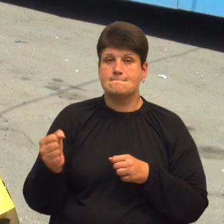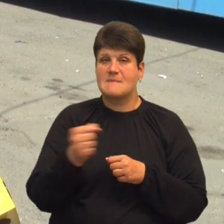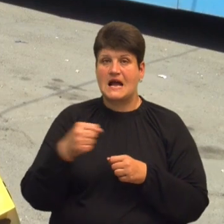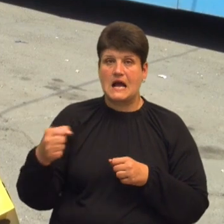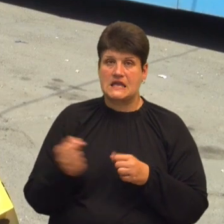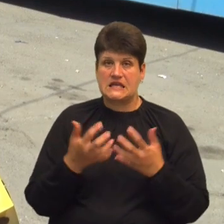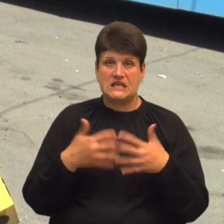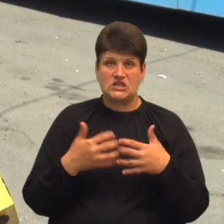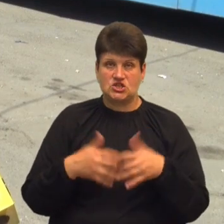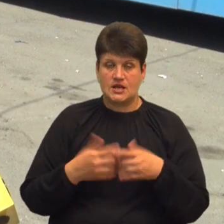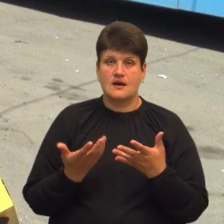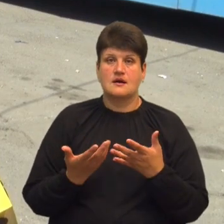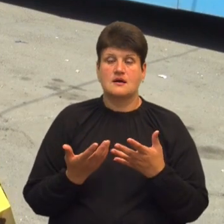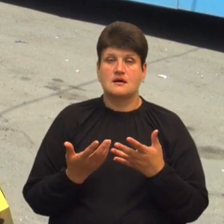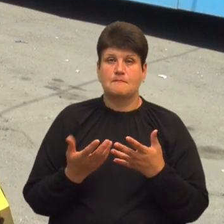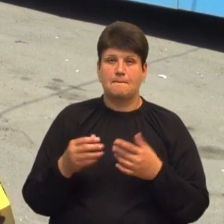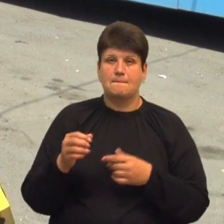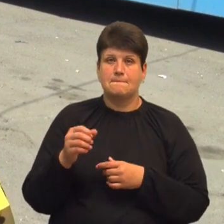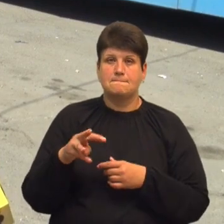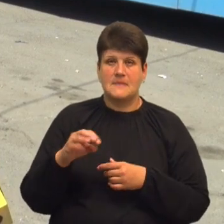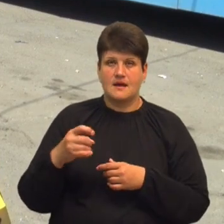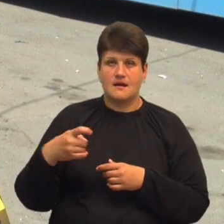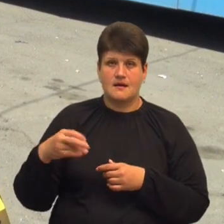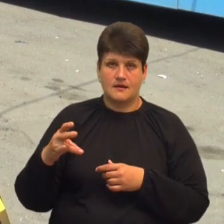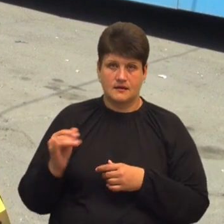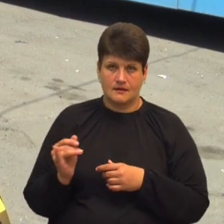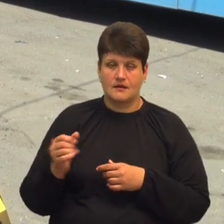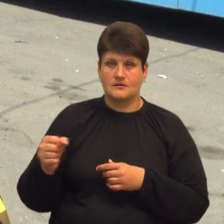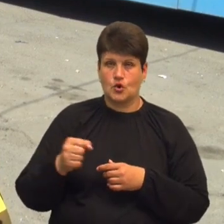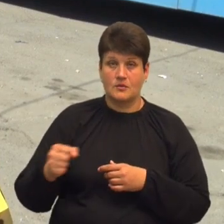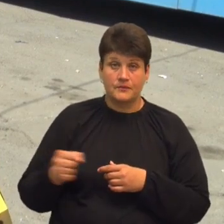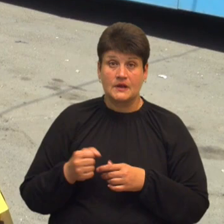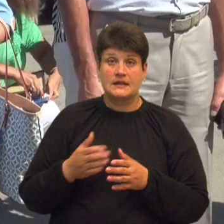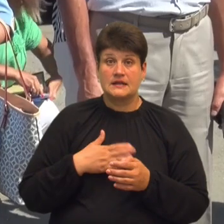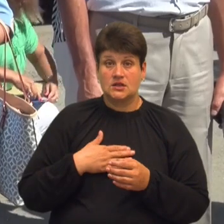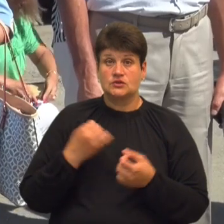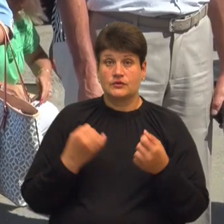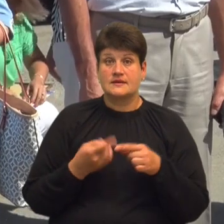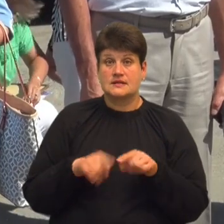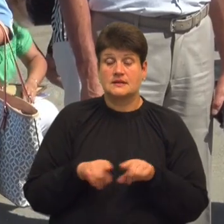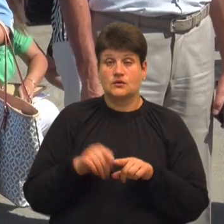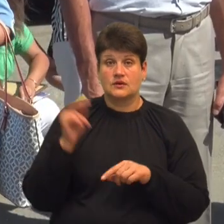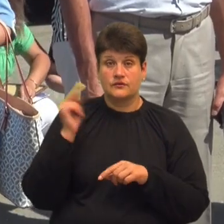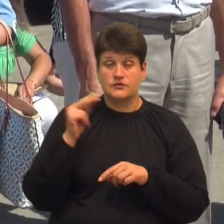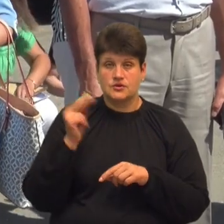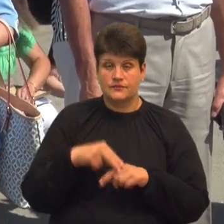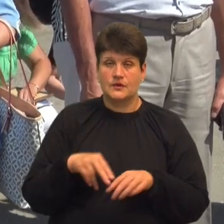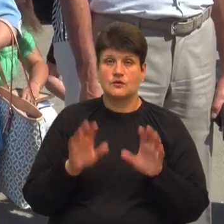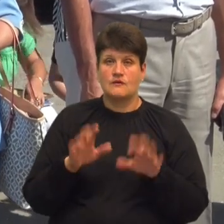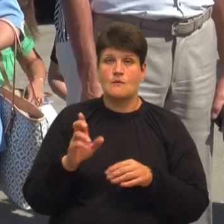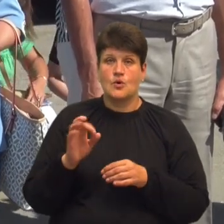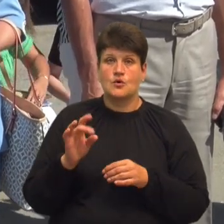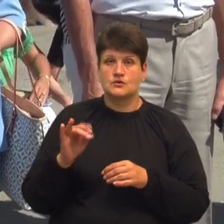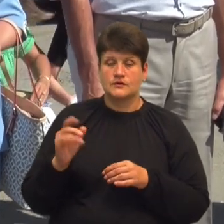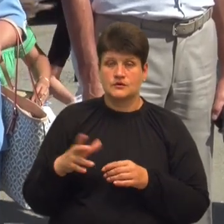Тому для наших водіїв це є певне навчання також. Голова Борсуківської сільської ради Роман